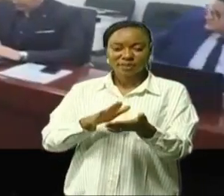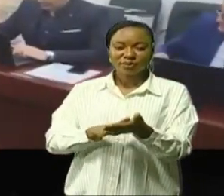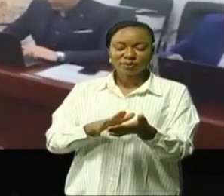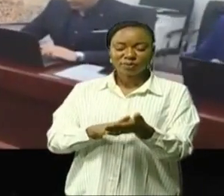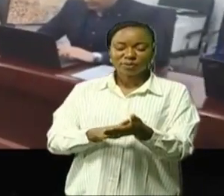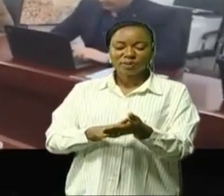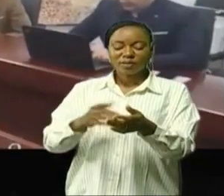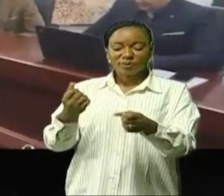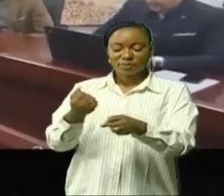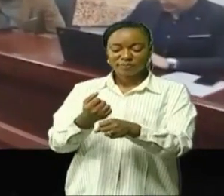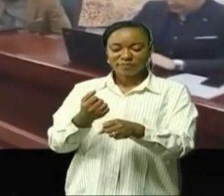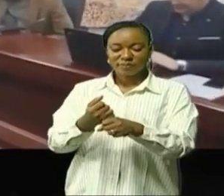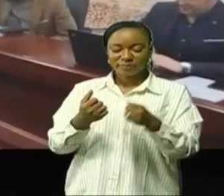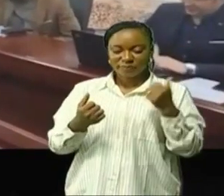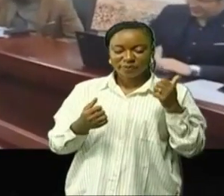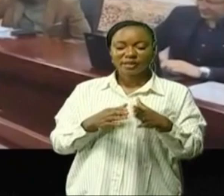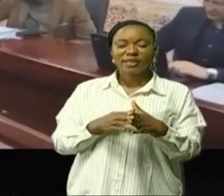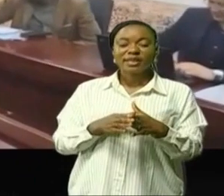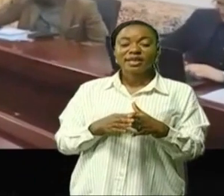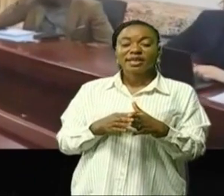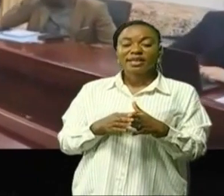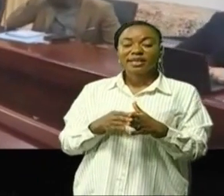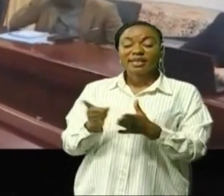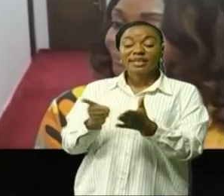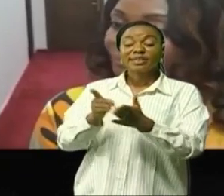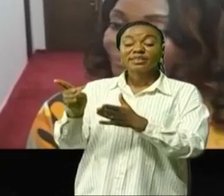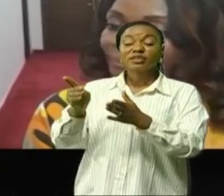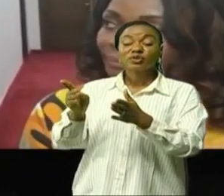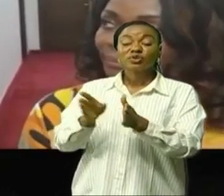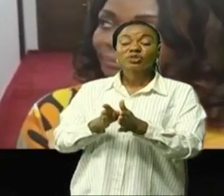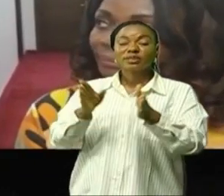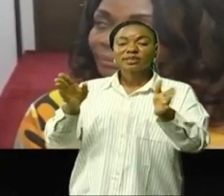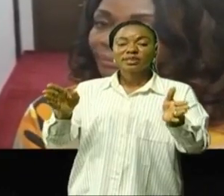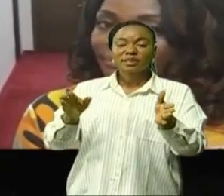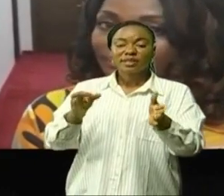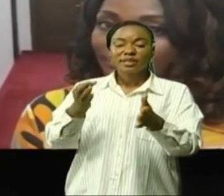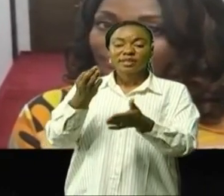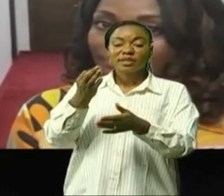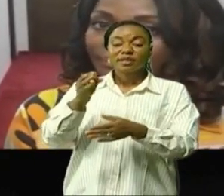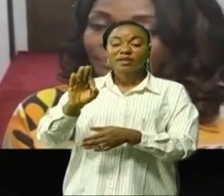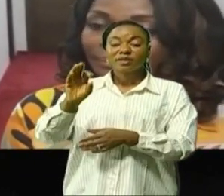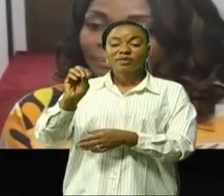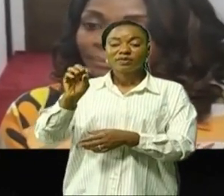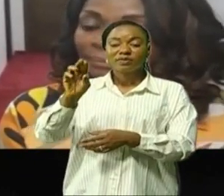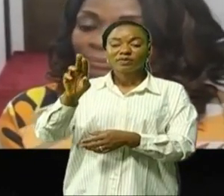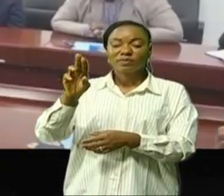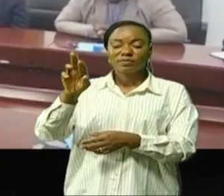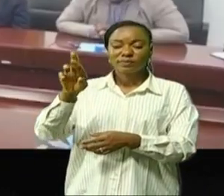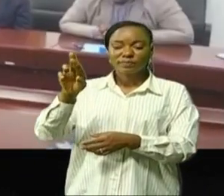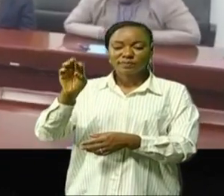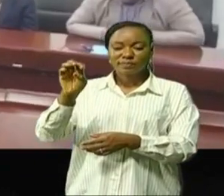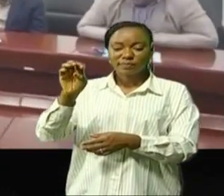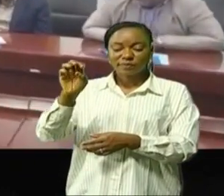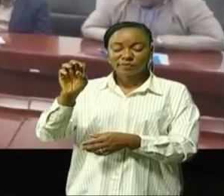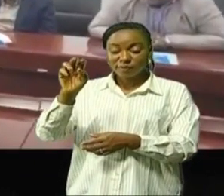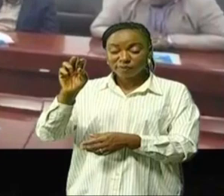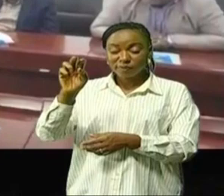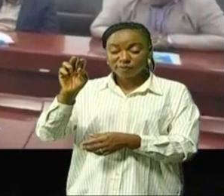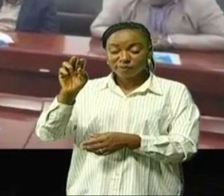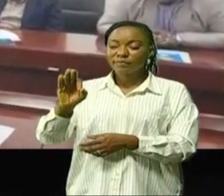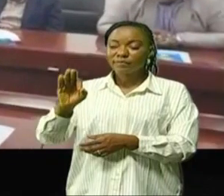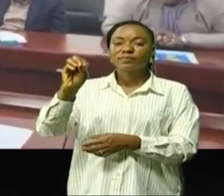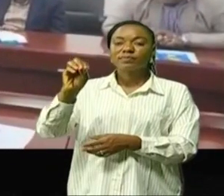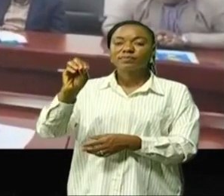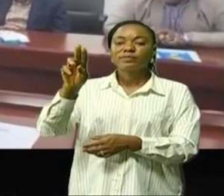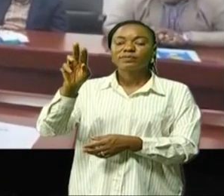management La direction générale du Fonair elle a mis tous les efforts nécessaires pour que les choses aillent dans le